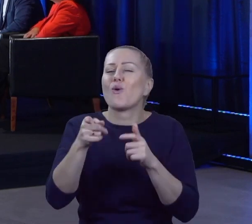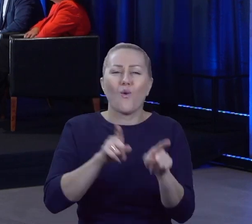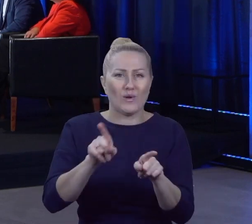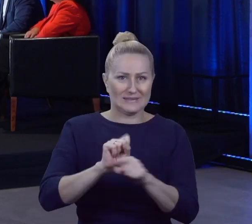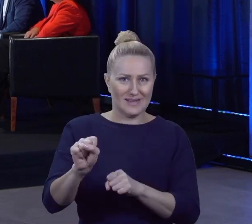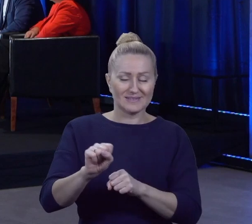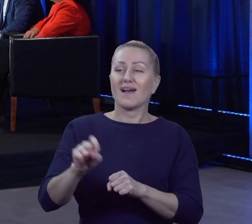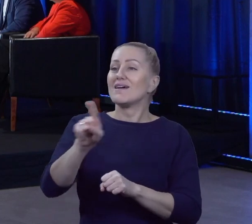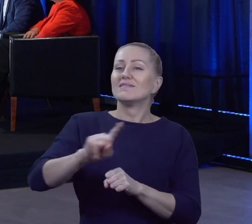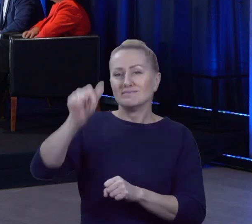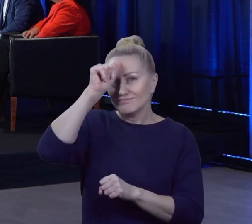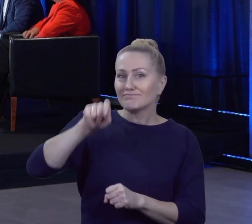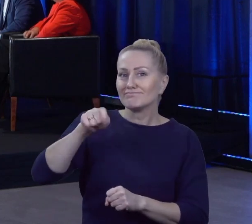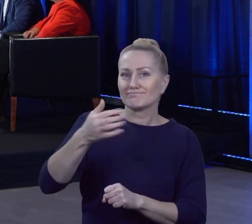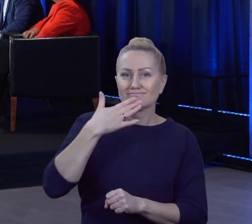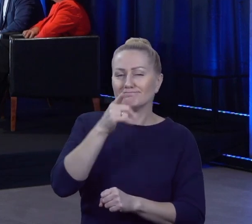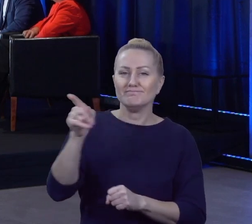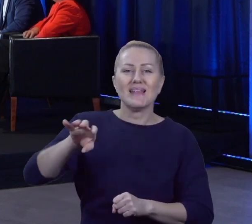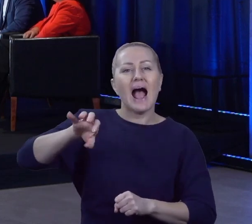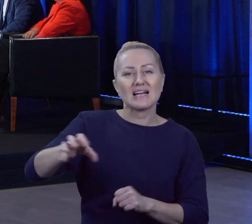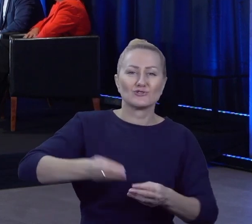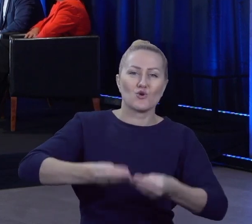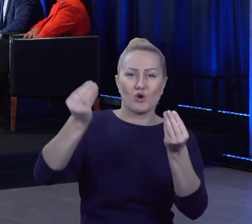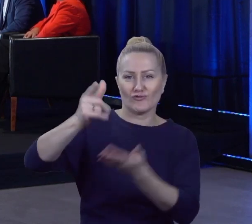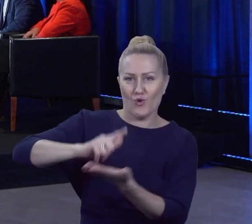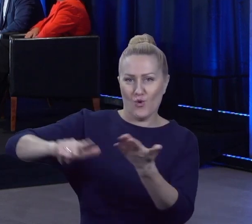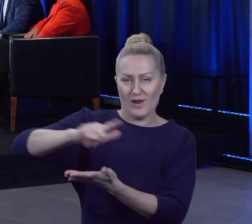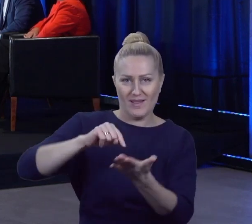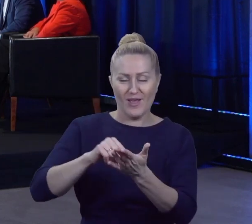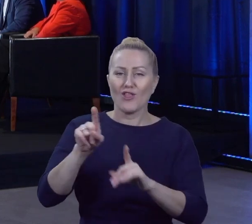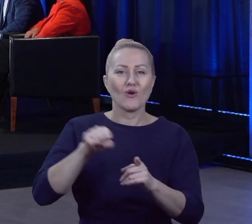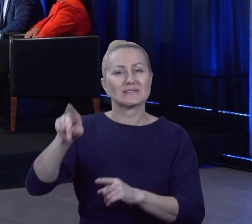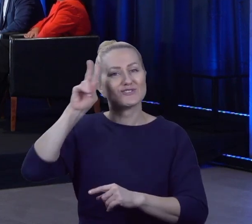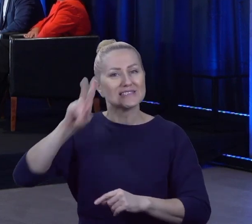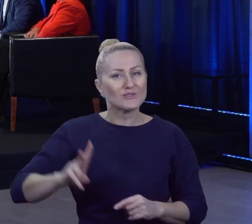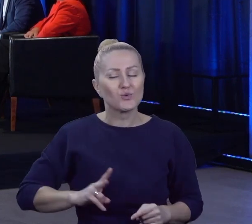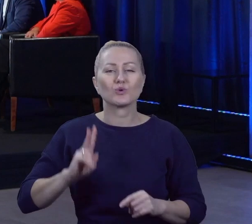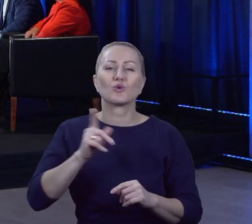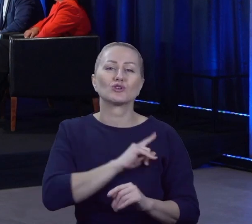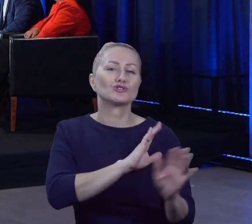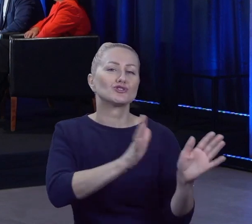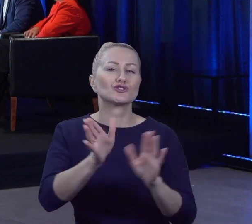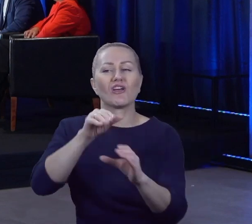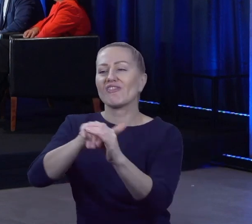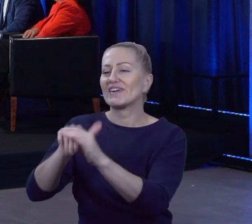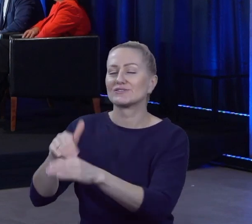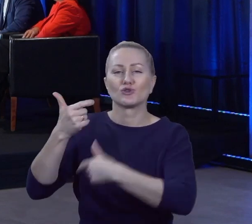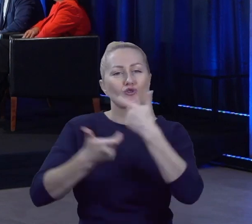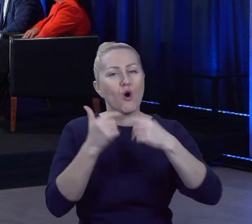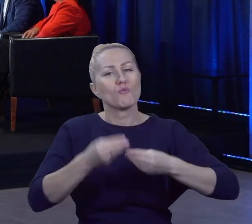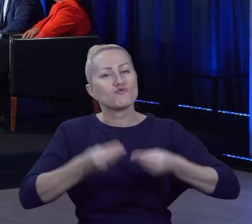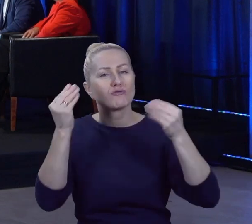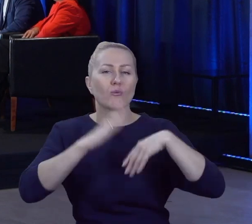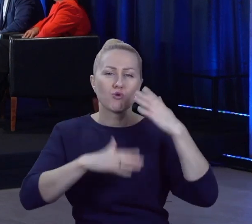jak my to nazywamy, agencję rozwoju lokalnego. To znaczy instytucję, która ma dbać o właśnie inwestycje różnego